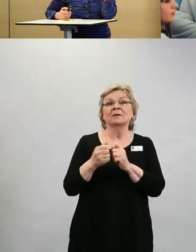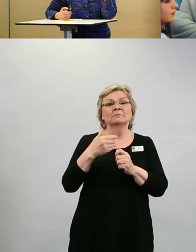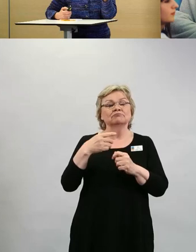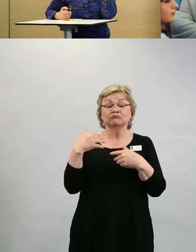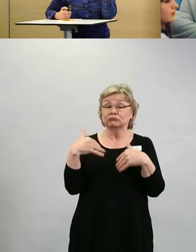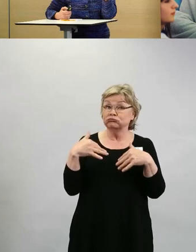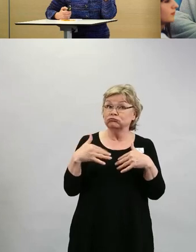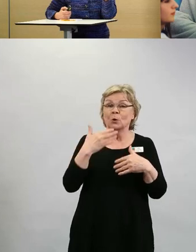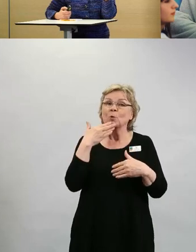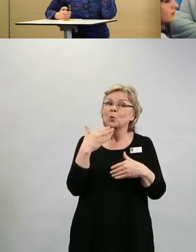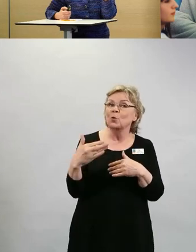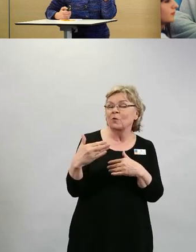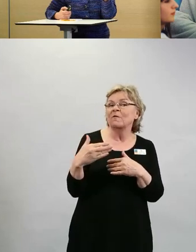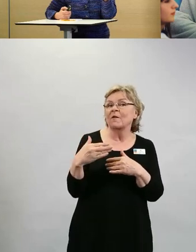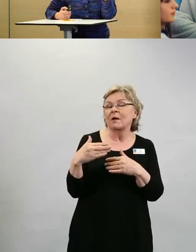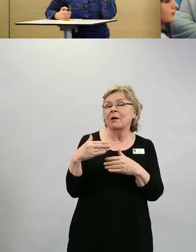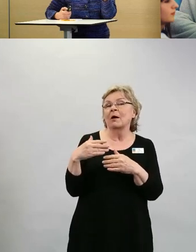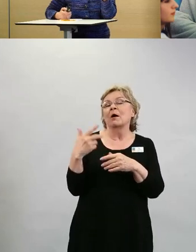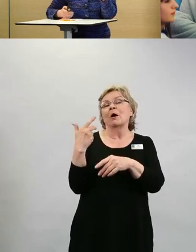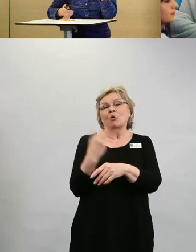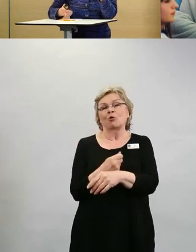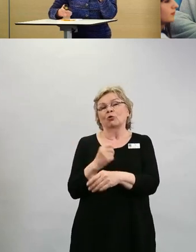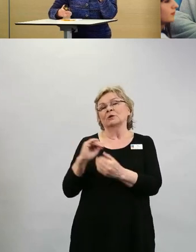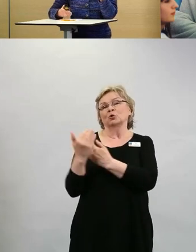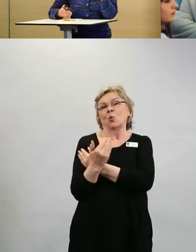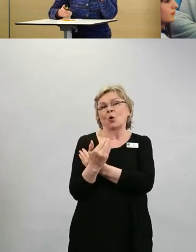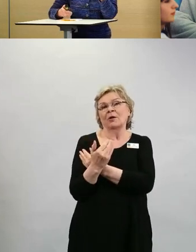hyvin rokotteen suojateho.